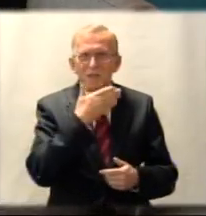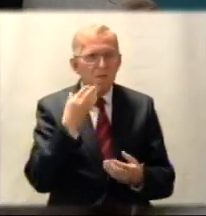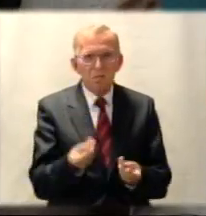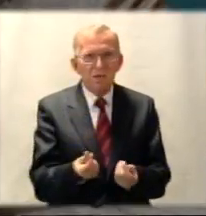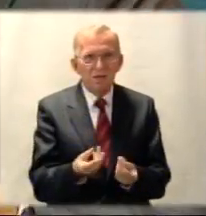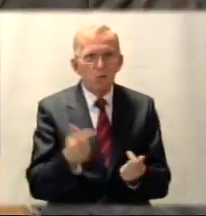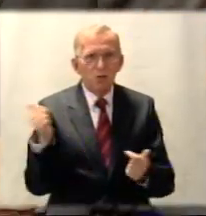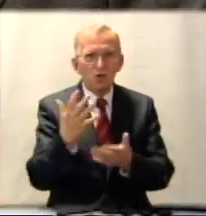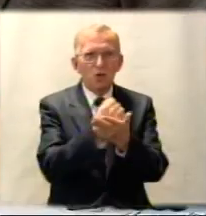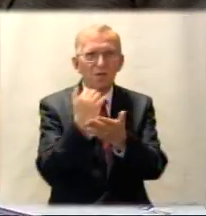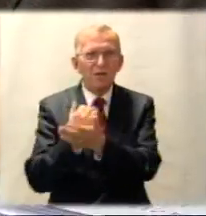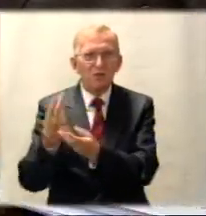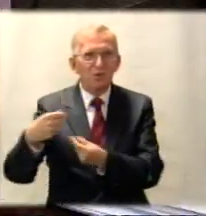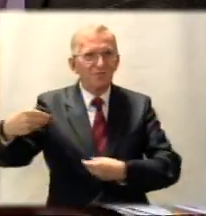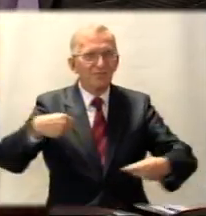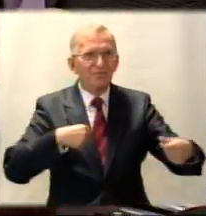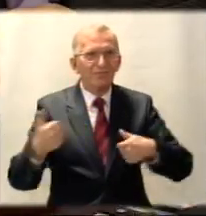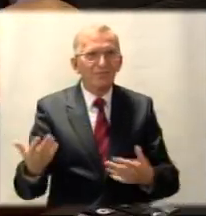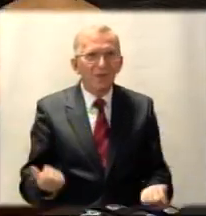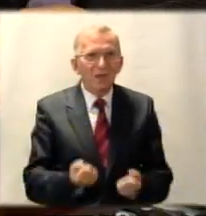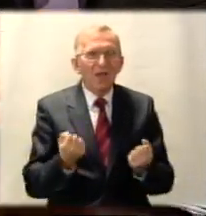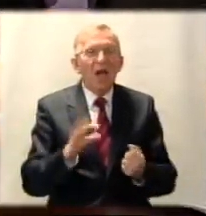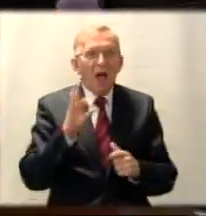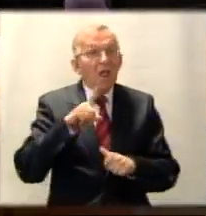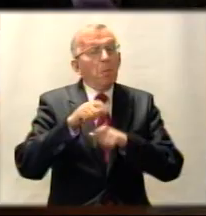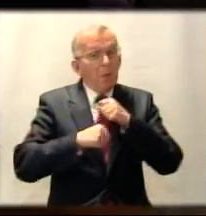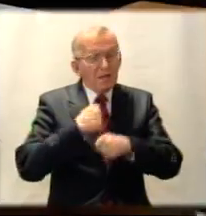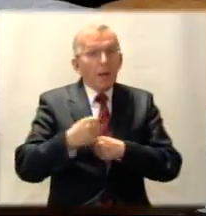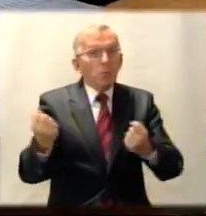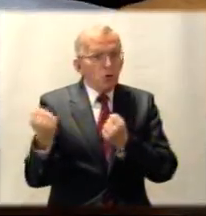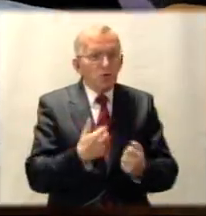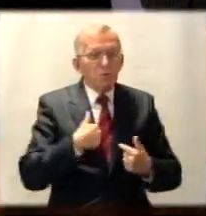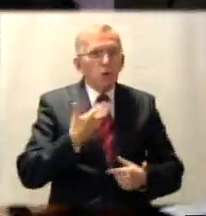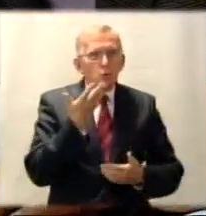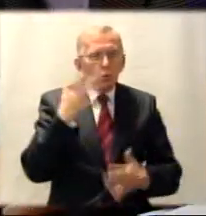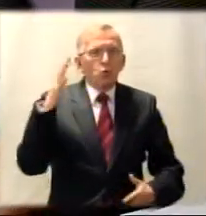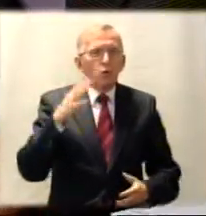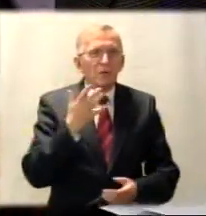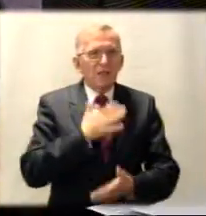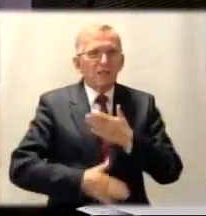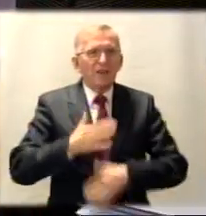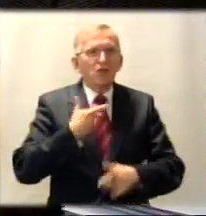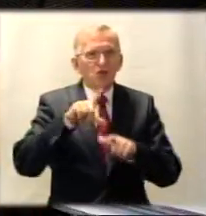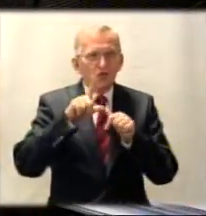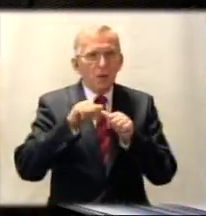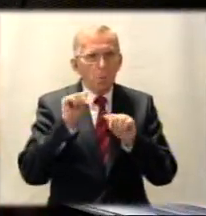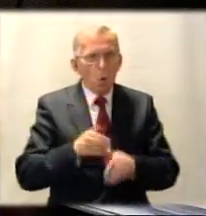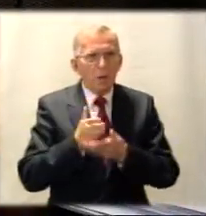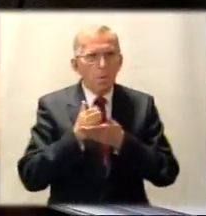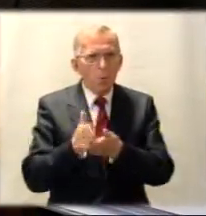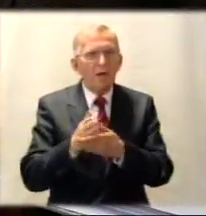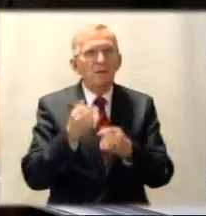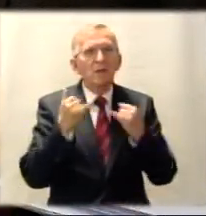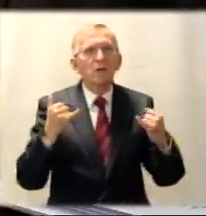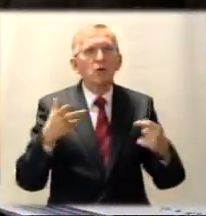Musimy środki zdobywać, natomiast praca, która przynosi mi najwięcej satysfakcji, że mogę pomagać innym. I to jest